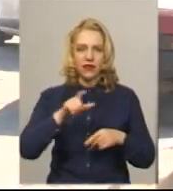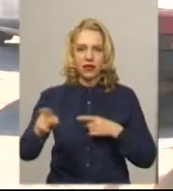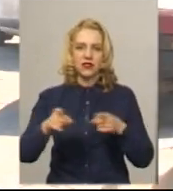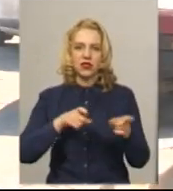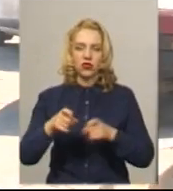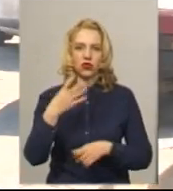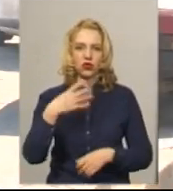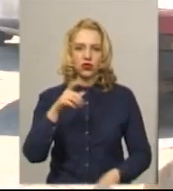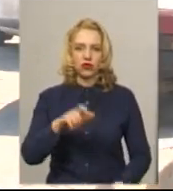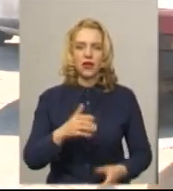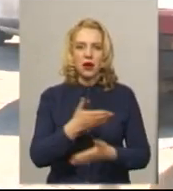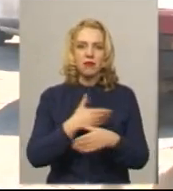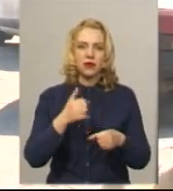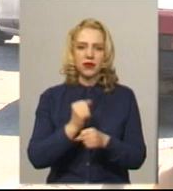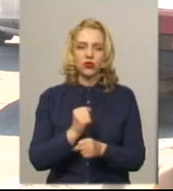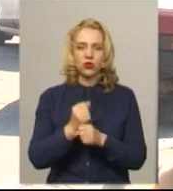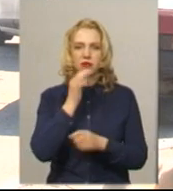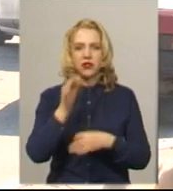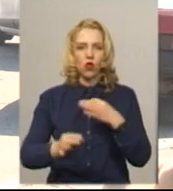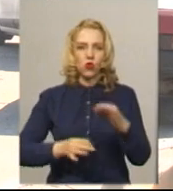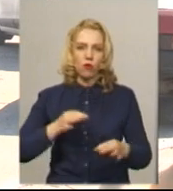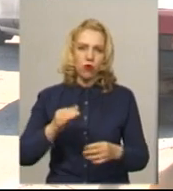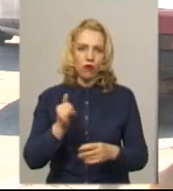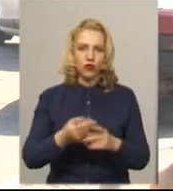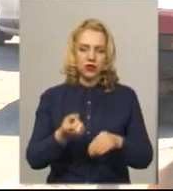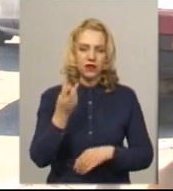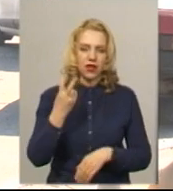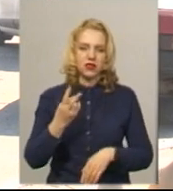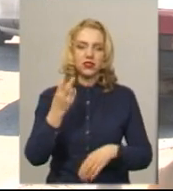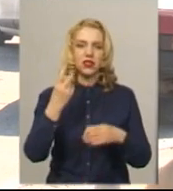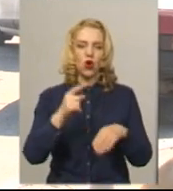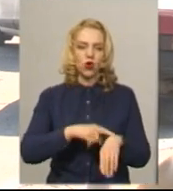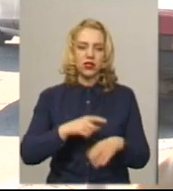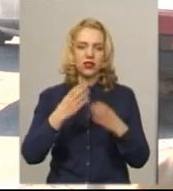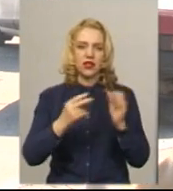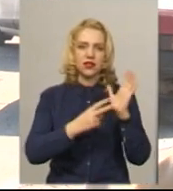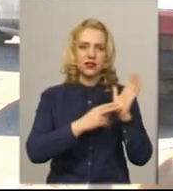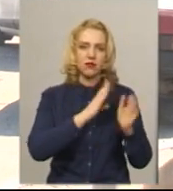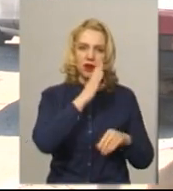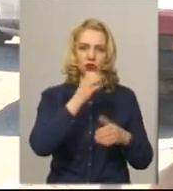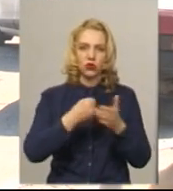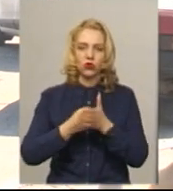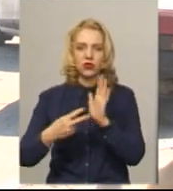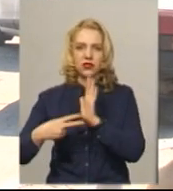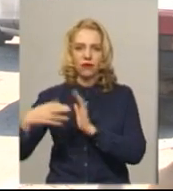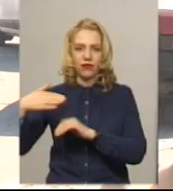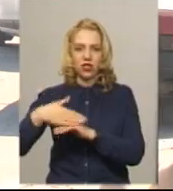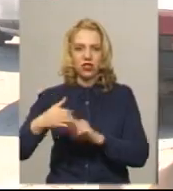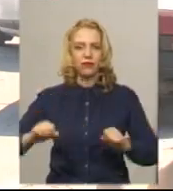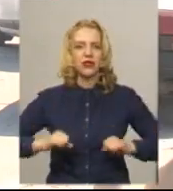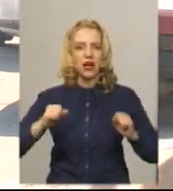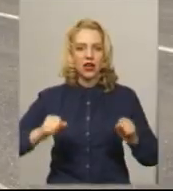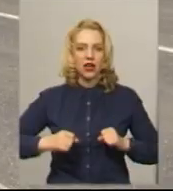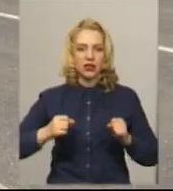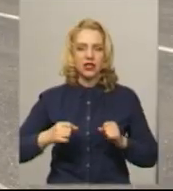40 чоловік. Працюємо нецілодобово, працюємо у нас 12 годинний день з 7 до 7 вечора, ну стараємося